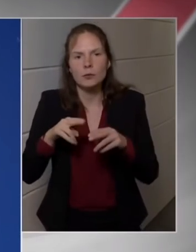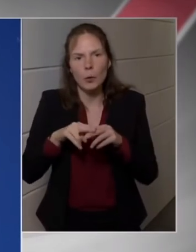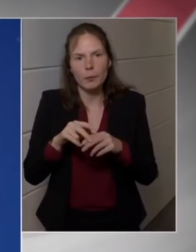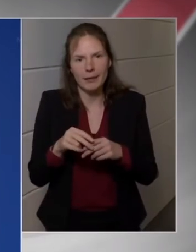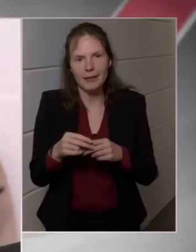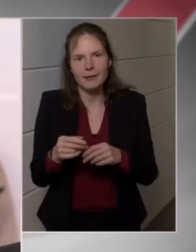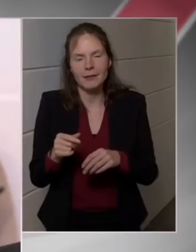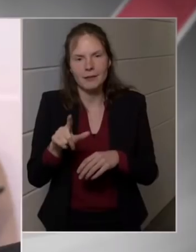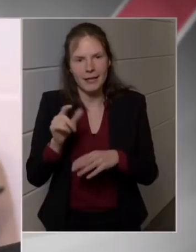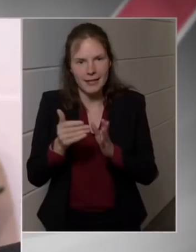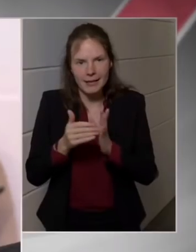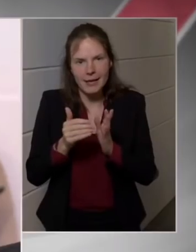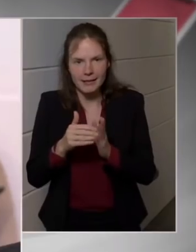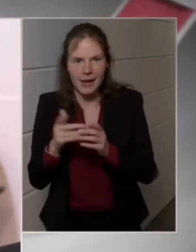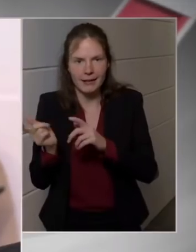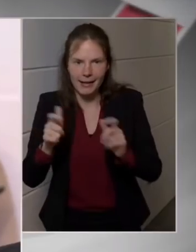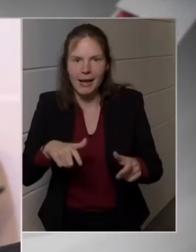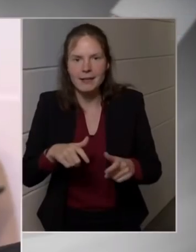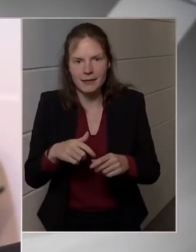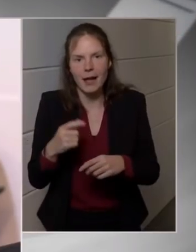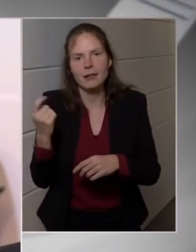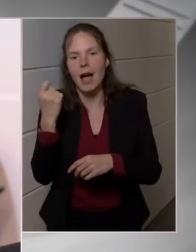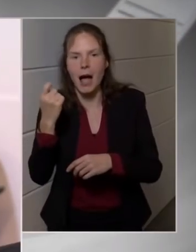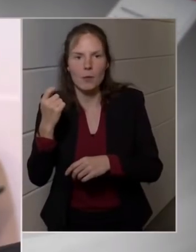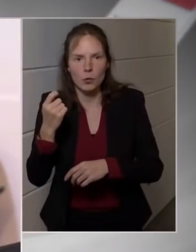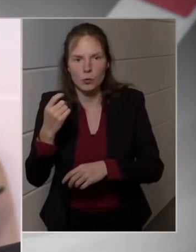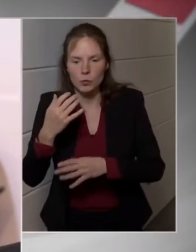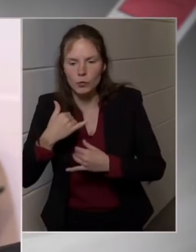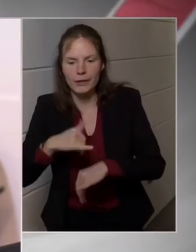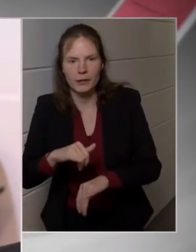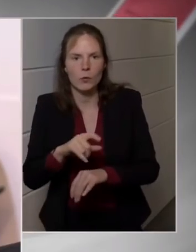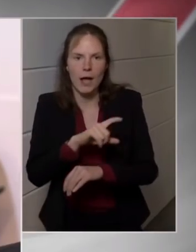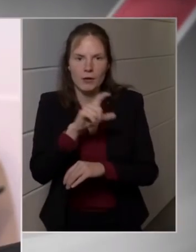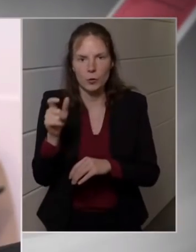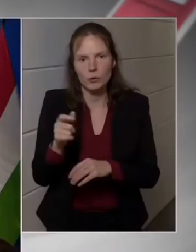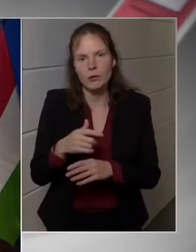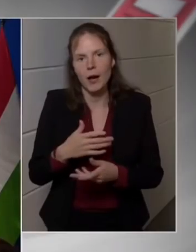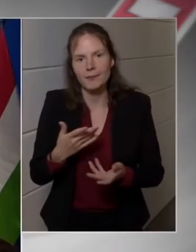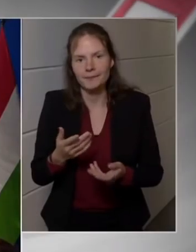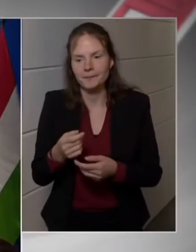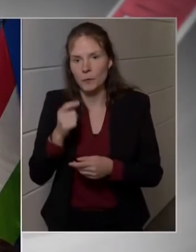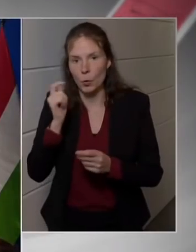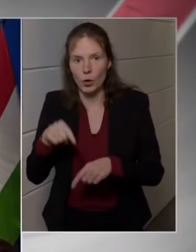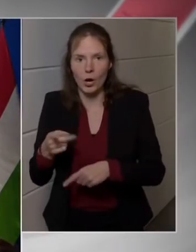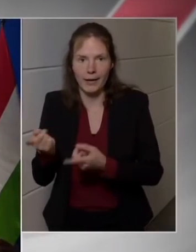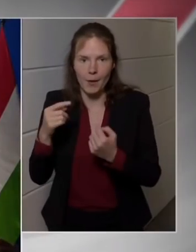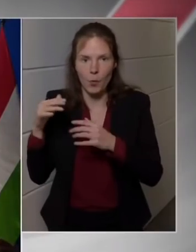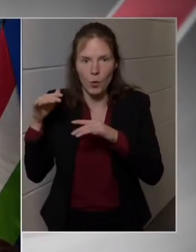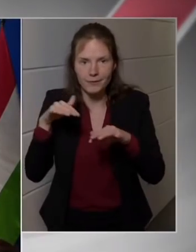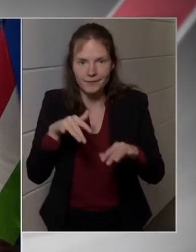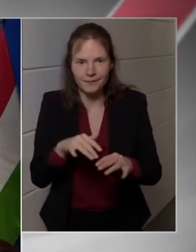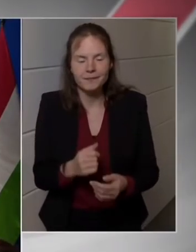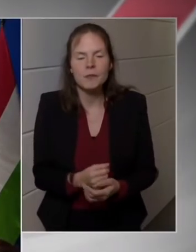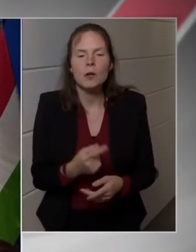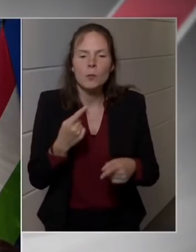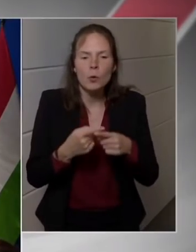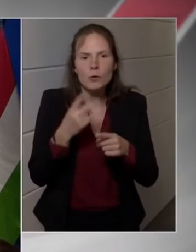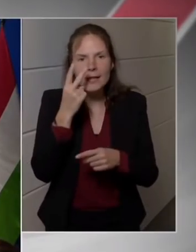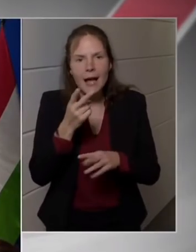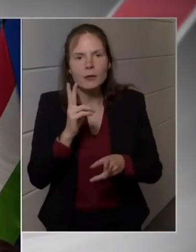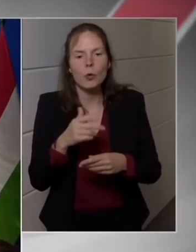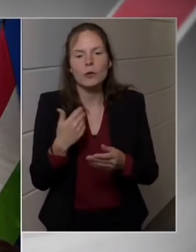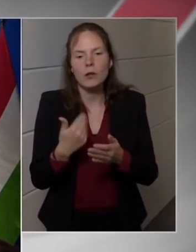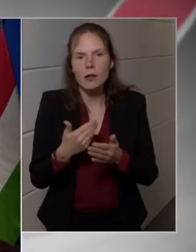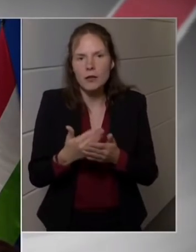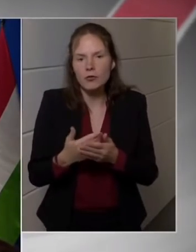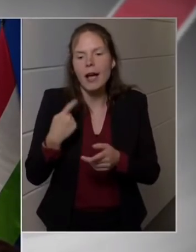Magyarország esetén jelentene, de egy humanitárius katasztrófát és annak veszélyét viszont igen. Magyarországra több mint 700-ran érkeztek a